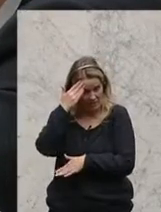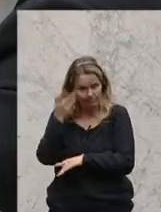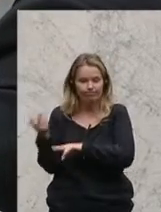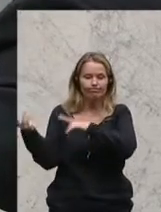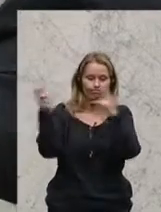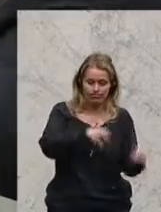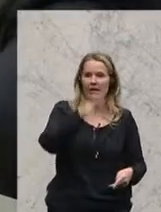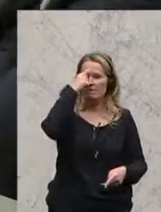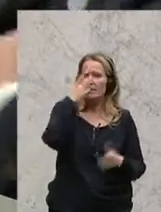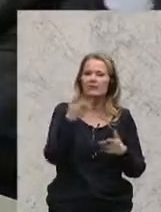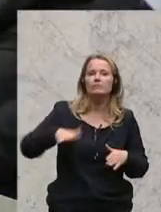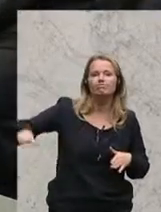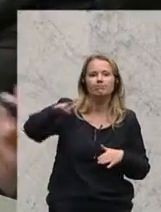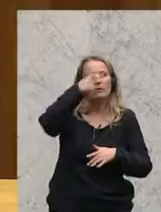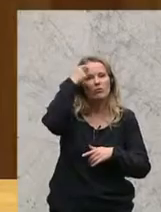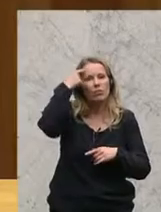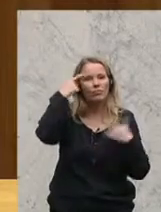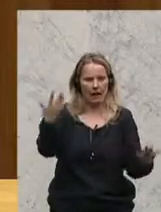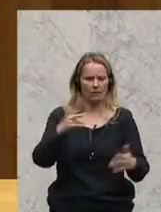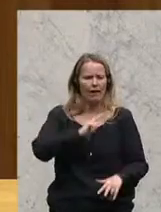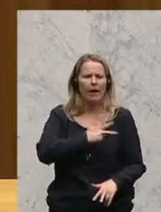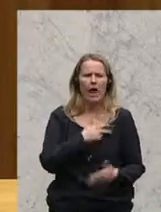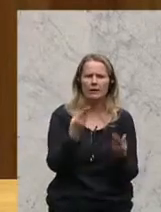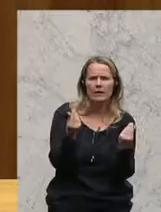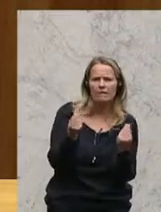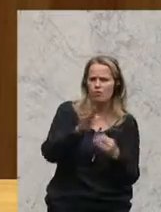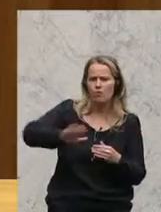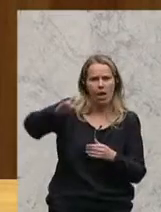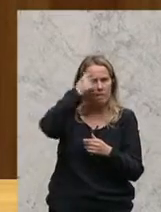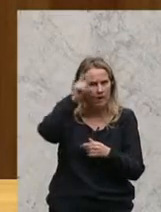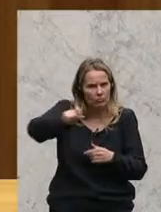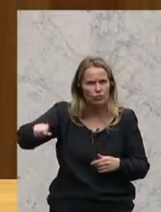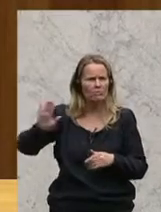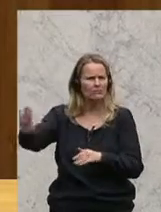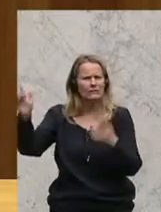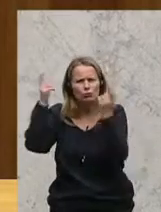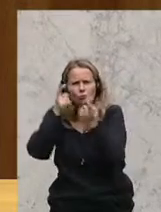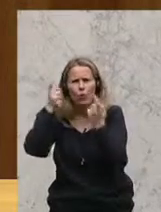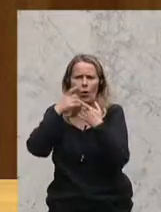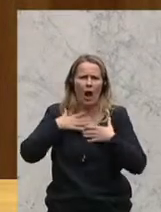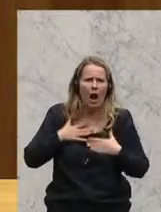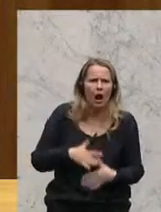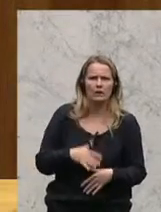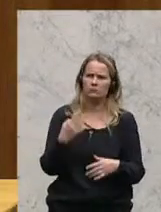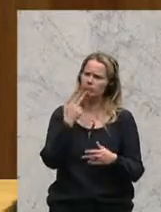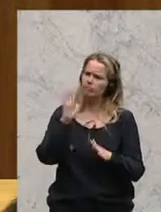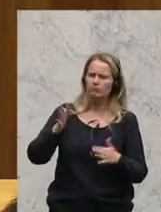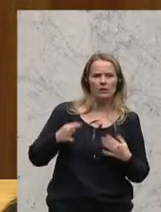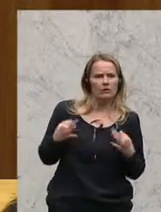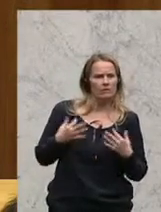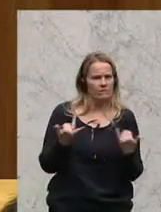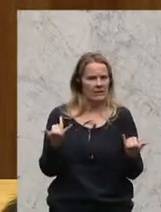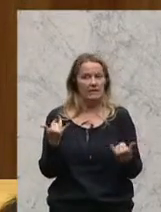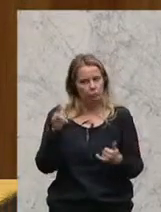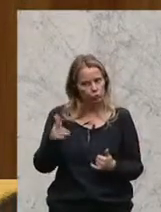weiß, was die Mehrheit der Menschen denkt, wie das Realitätsempfinden der Menschen ist, welche Sorgen und Ängste sie haben, auch welche Befindlichkeiten. Und darauf